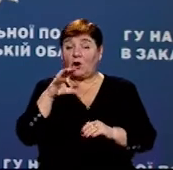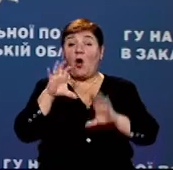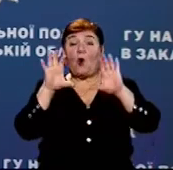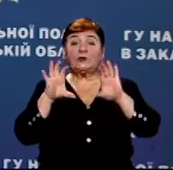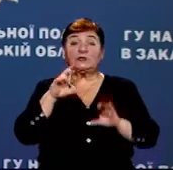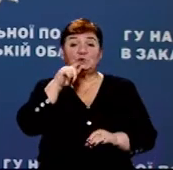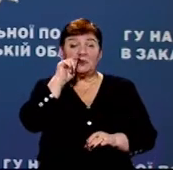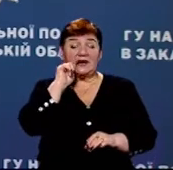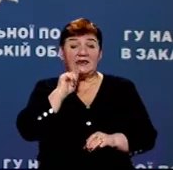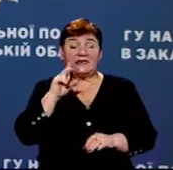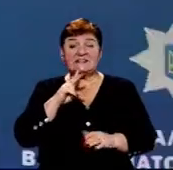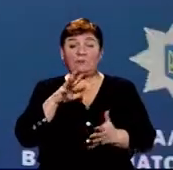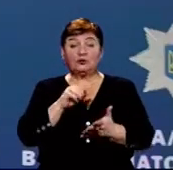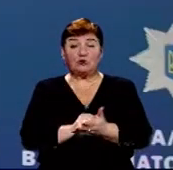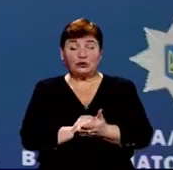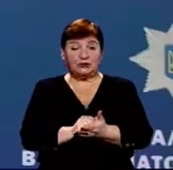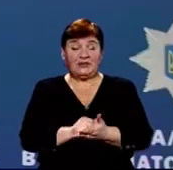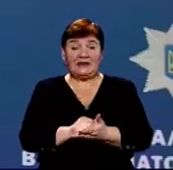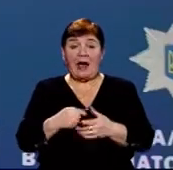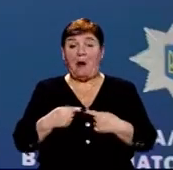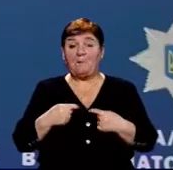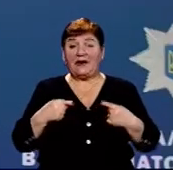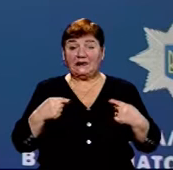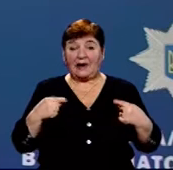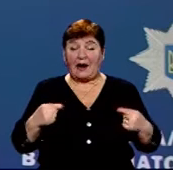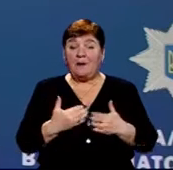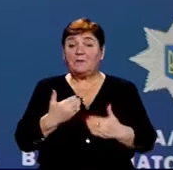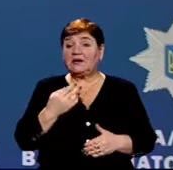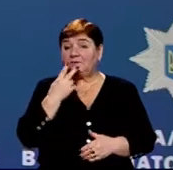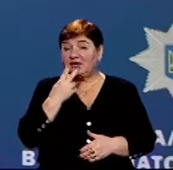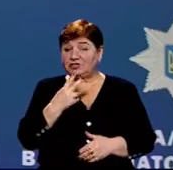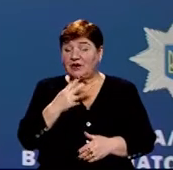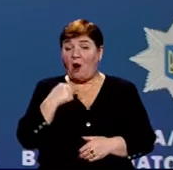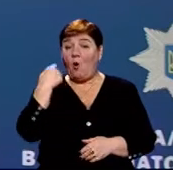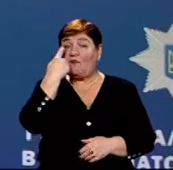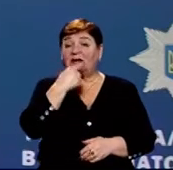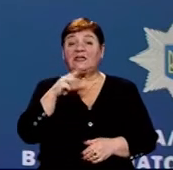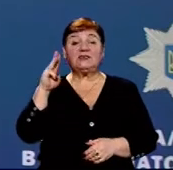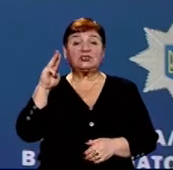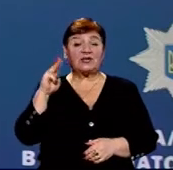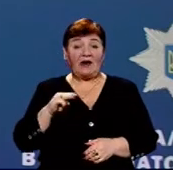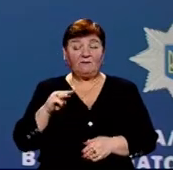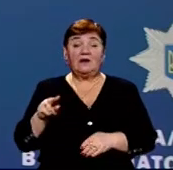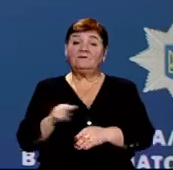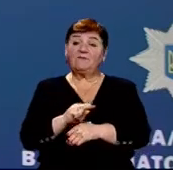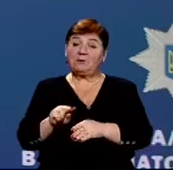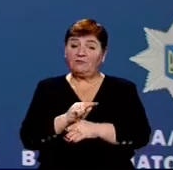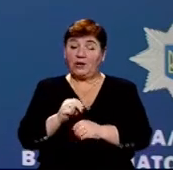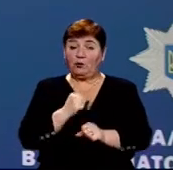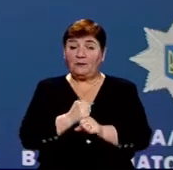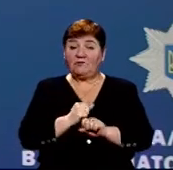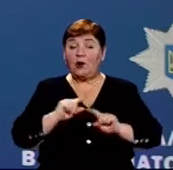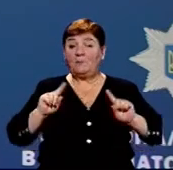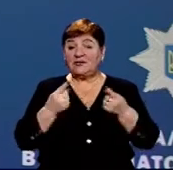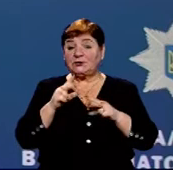України – це умисне пошкодження майна. За вчинене правопорушення передбачена відповідальність у вигляді штрафу, виправних робіт, обмеження або